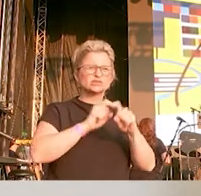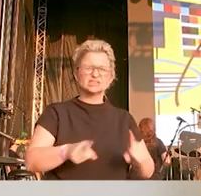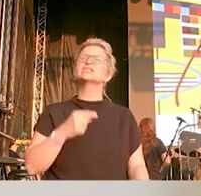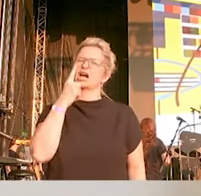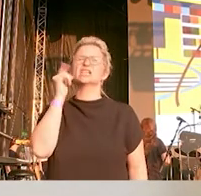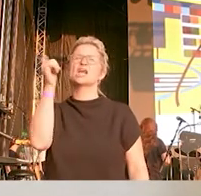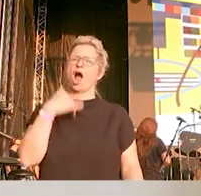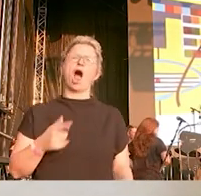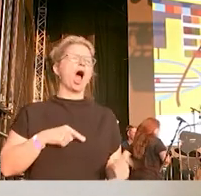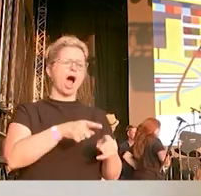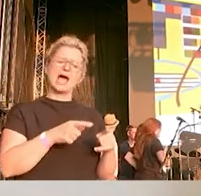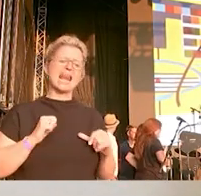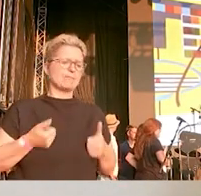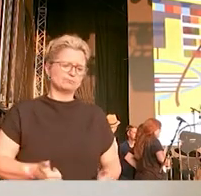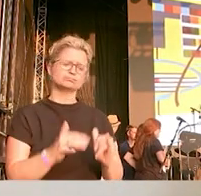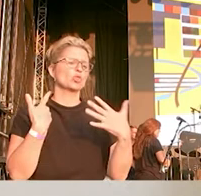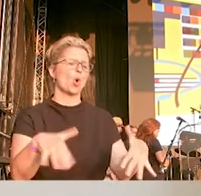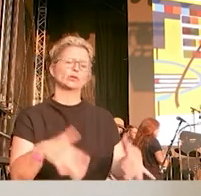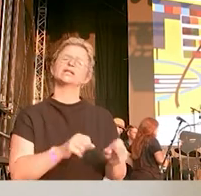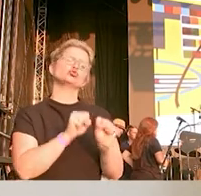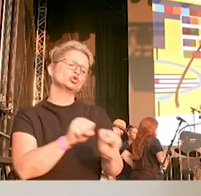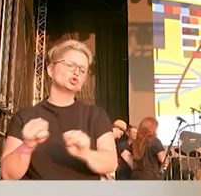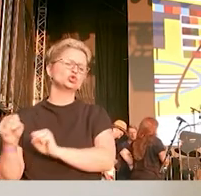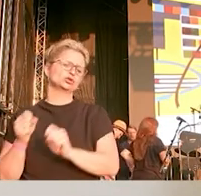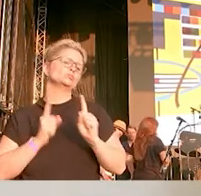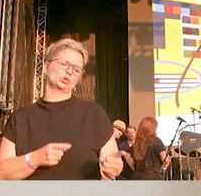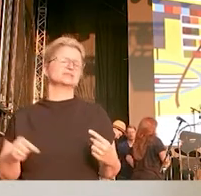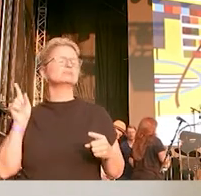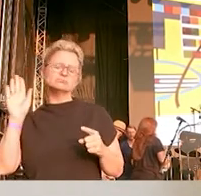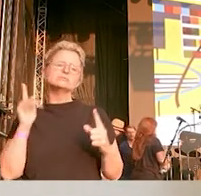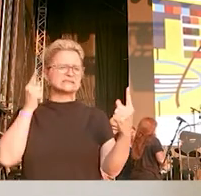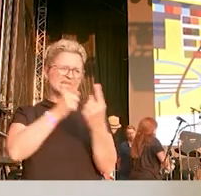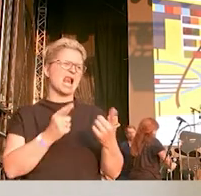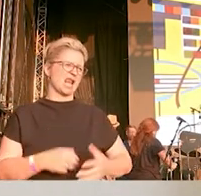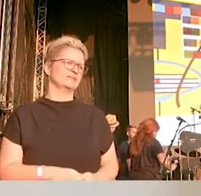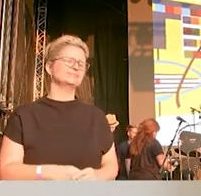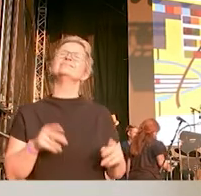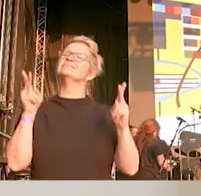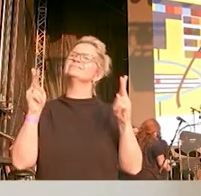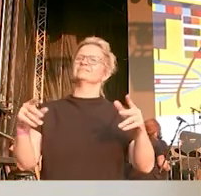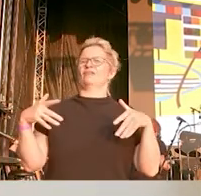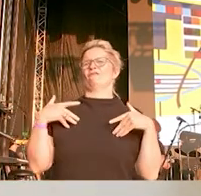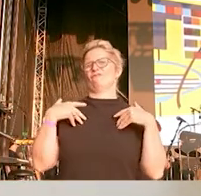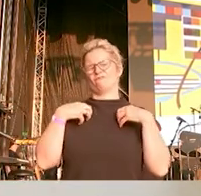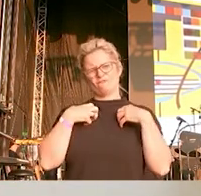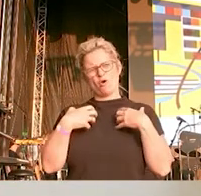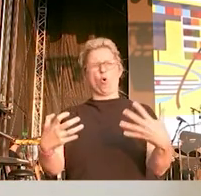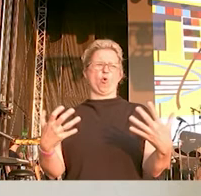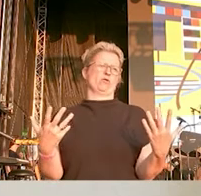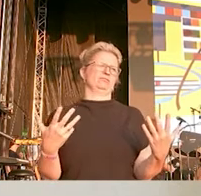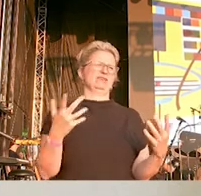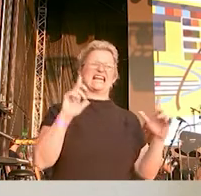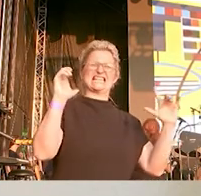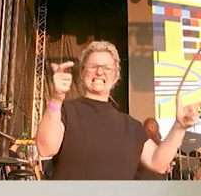treten an für den Schutz des ungeborenen Lebens. Und ich bin sehr froh, dass die Gesellschaft dieses